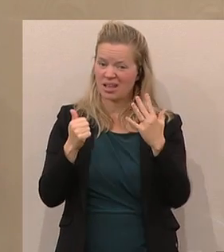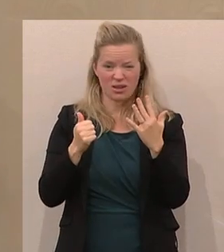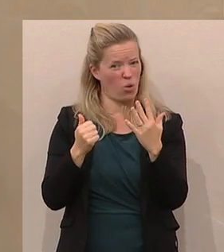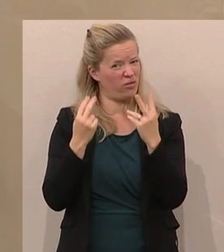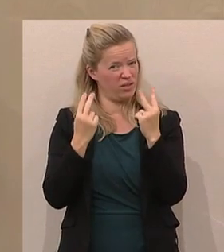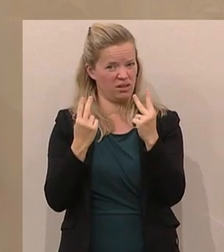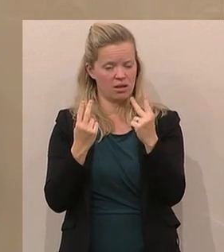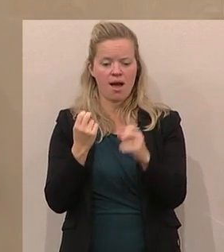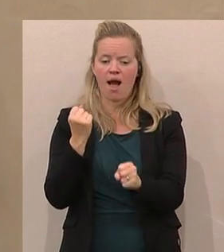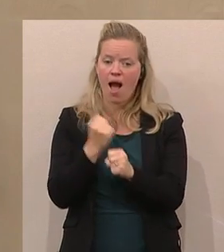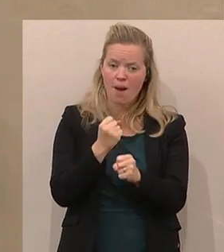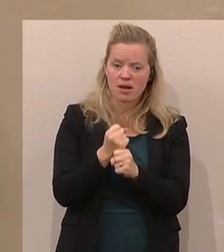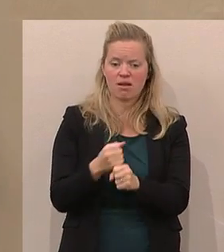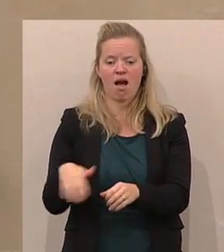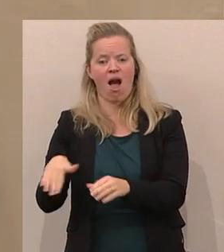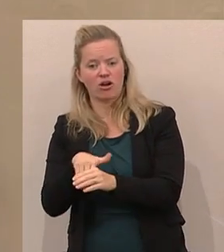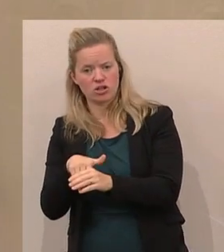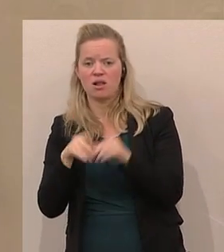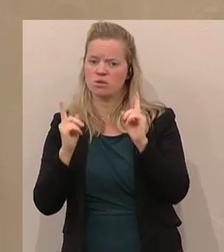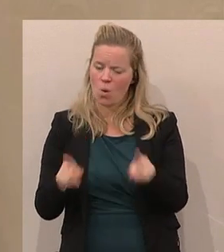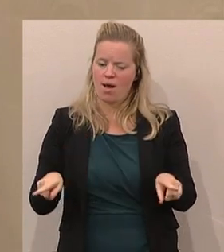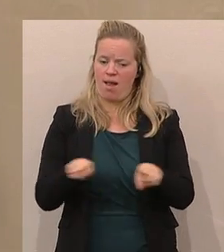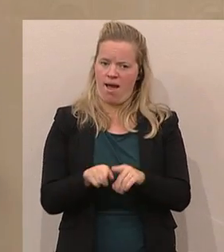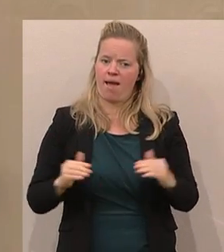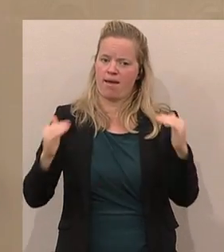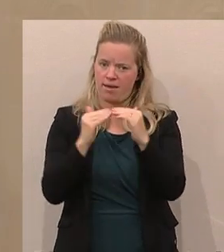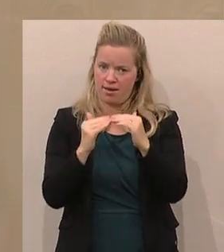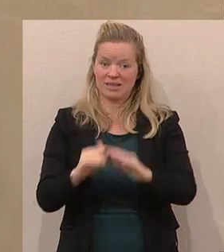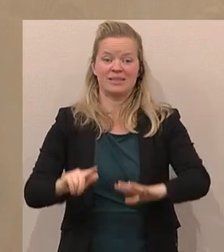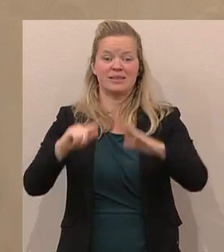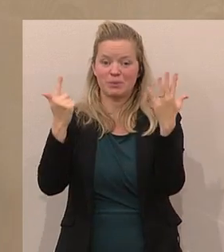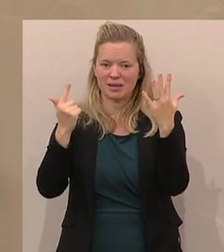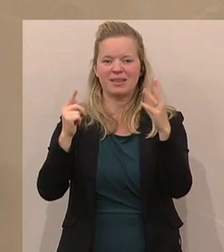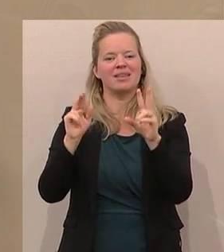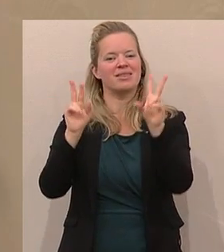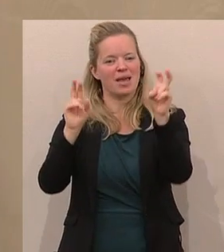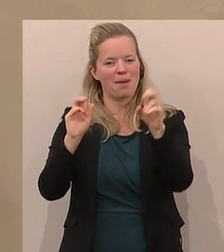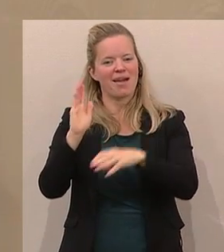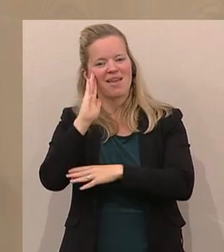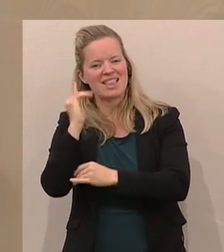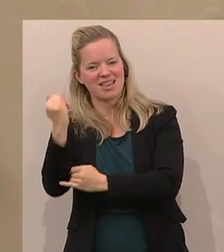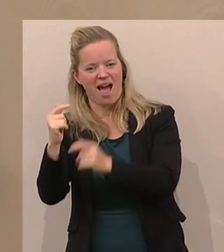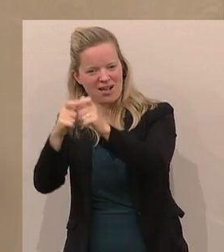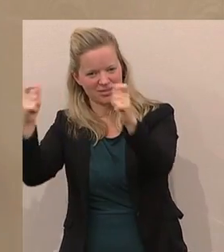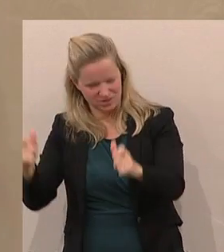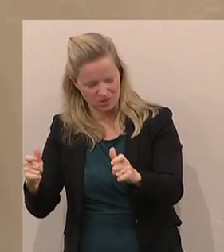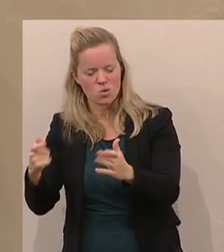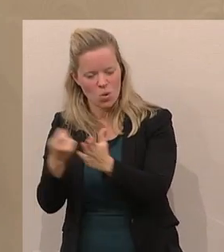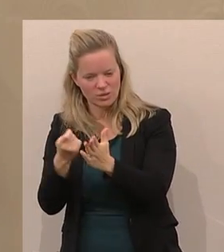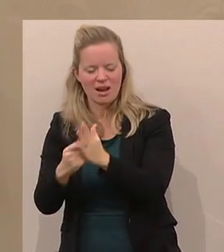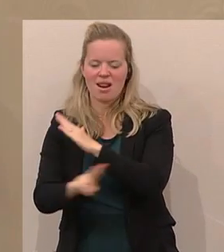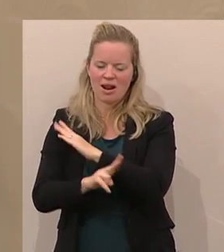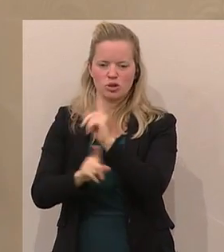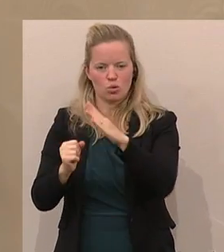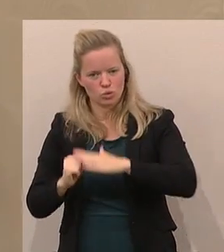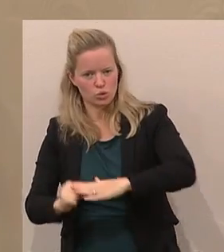Arbeiter und Angestellten. Wir haben den siebten Tagesordnungspunkt, Internatskosten, eine Unterstützung für unsere Lehrlinge. Wir wollen hier die